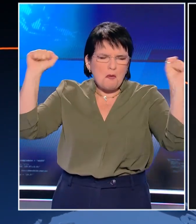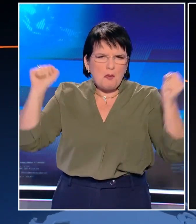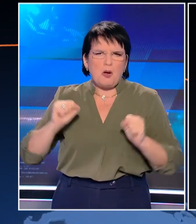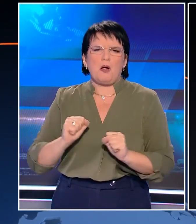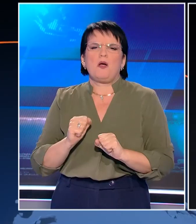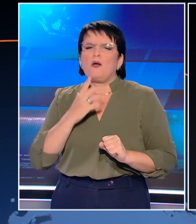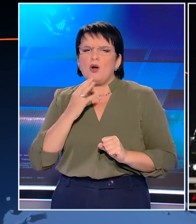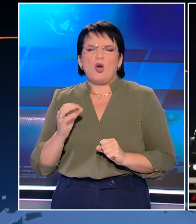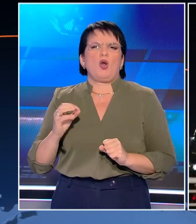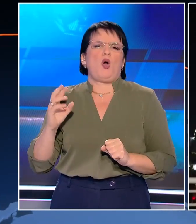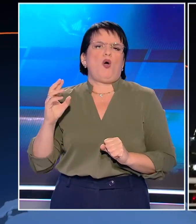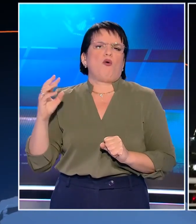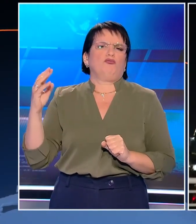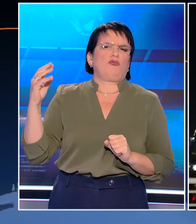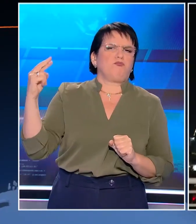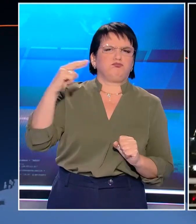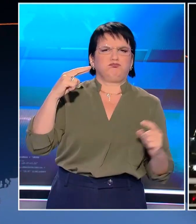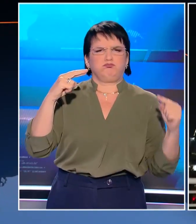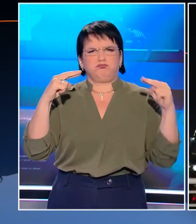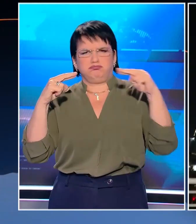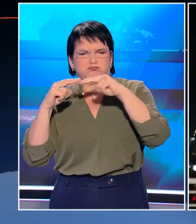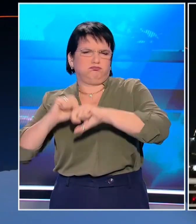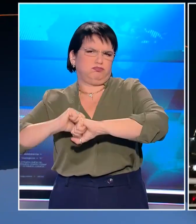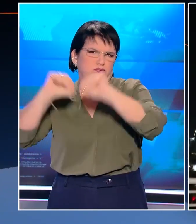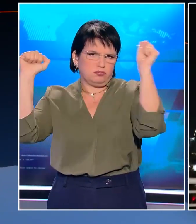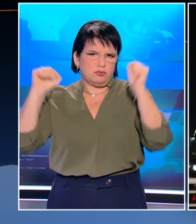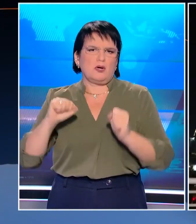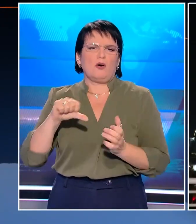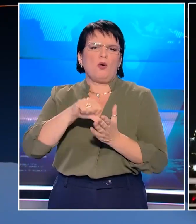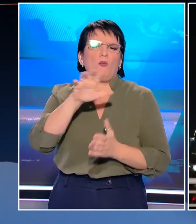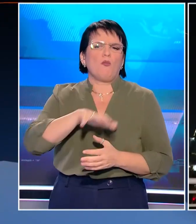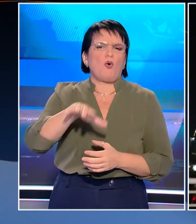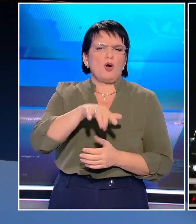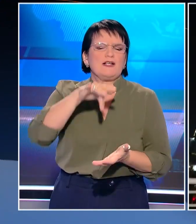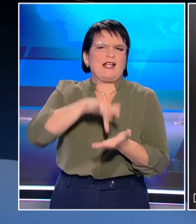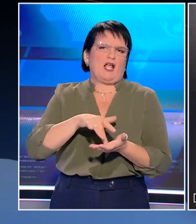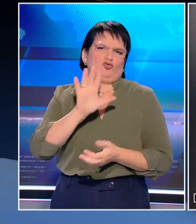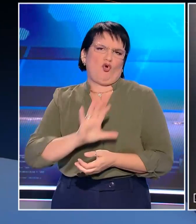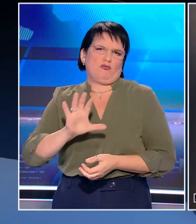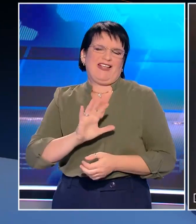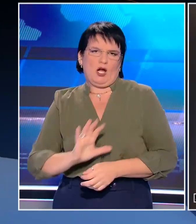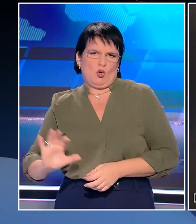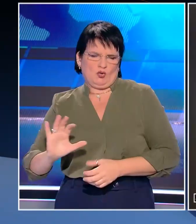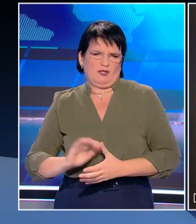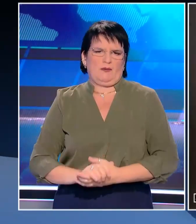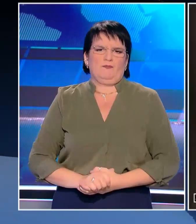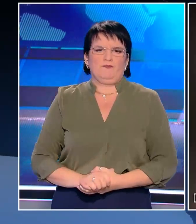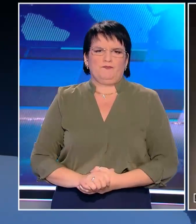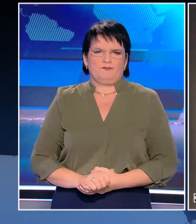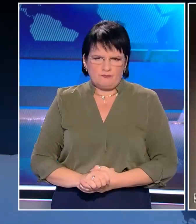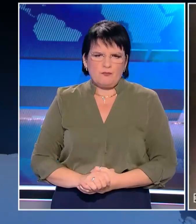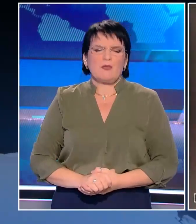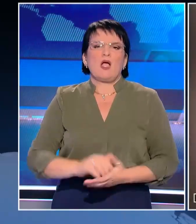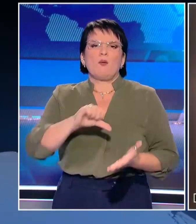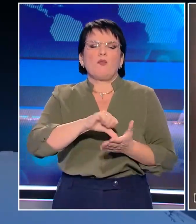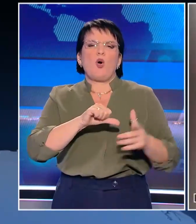αναχαιτήσεις των ρουκετών μετά από μια μαζική εκτόξευση εδώ στο Τελαβίβ όπως και στο κεντρικό Ισραήλι. Στη λωρίδα